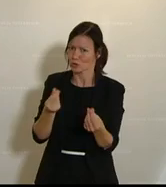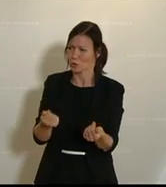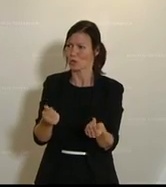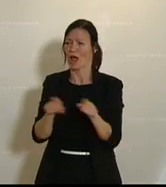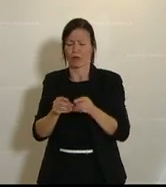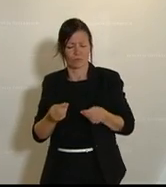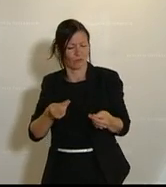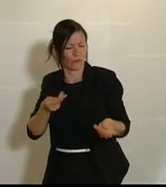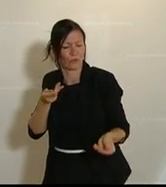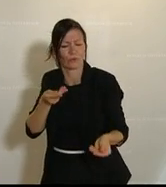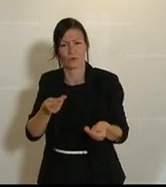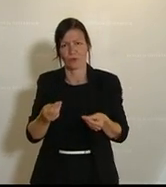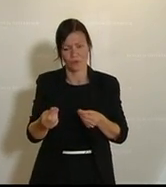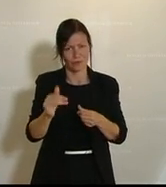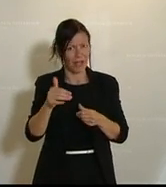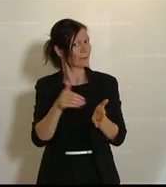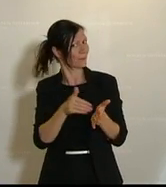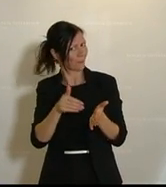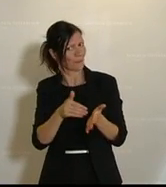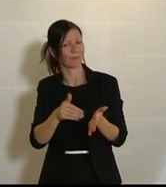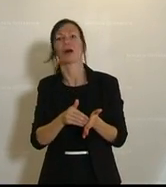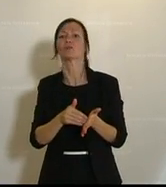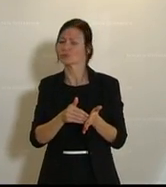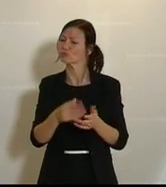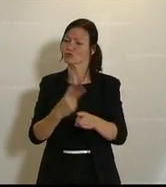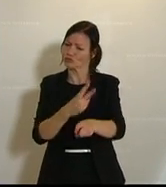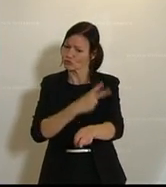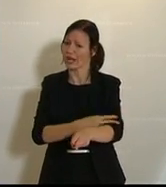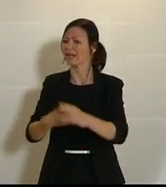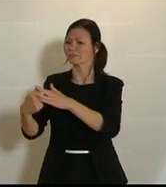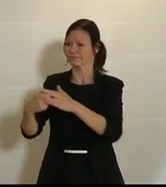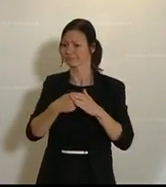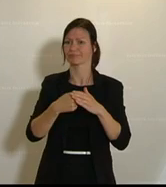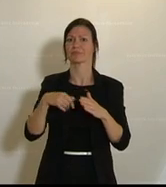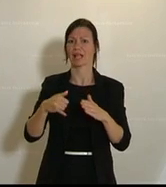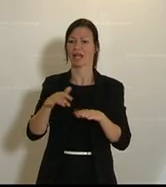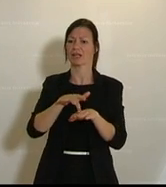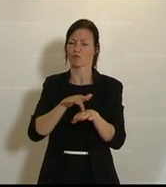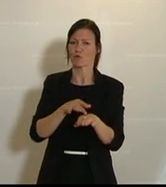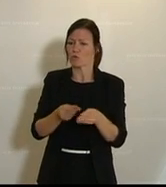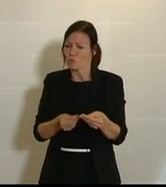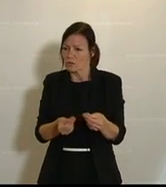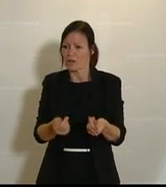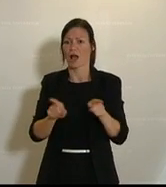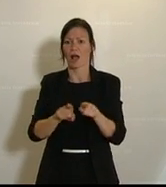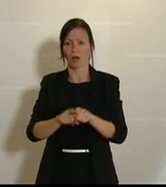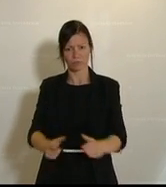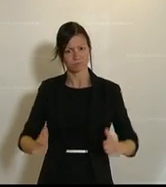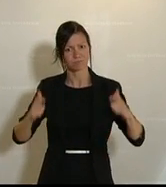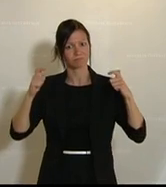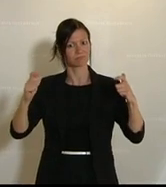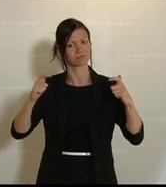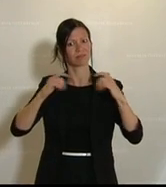dementsprechend auch das Nötige, der Staat dazu beizutragen, um diese Emotion und dieses Gefühl auch aufrechtzuerhalten. Warum?